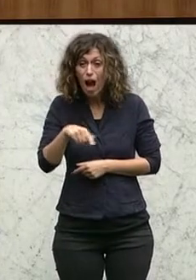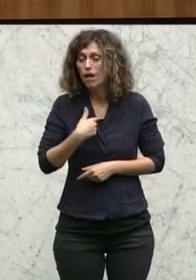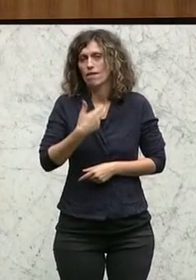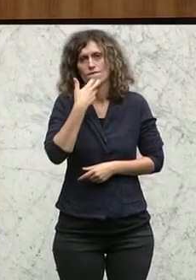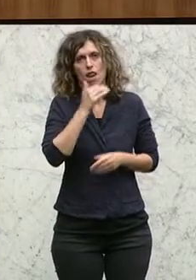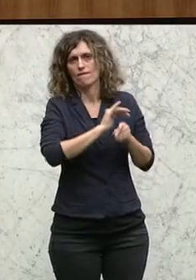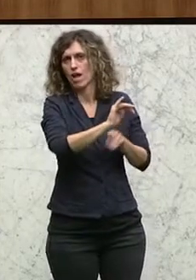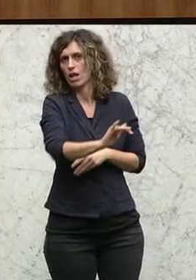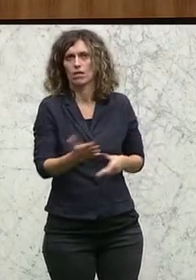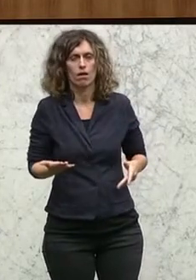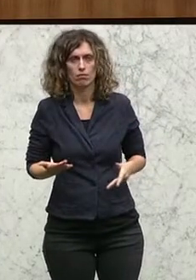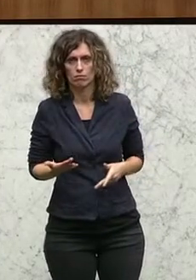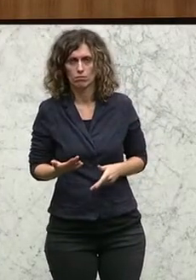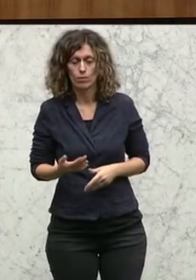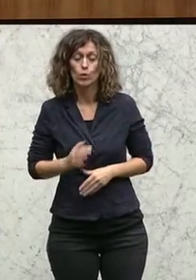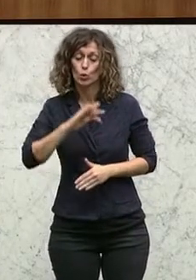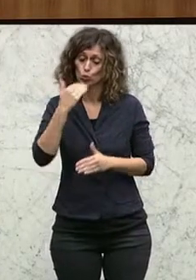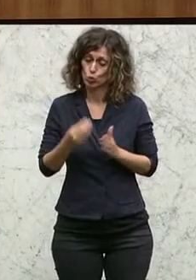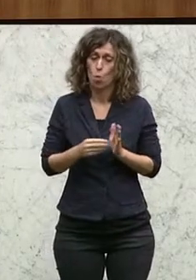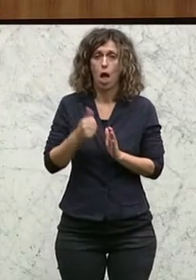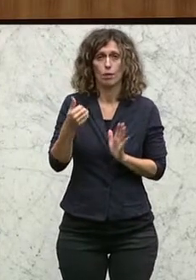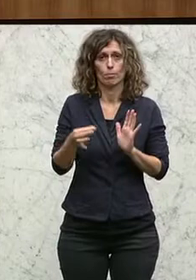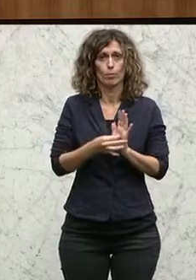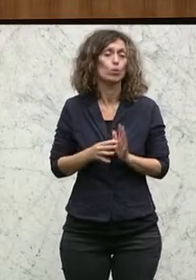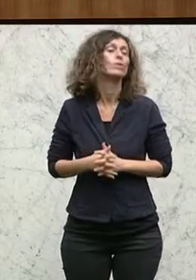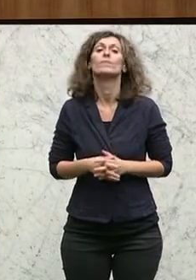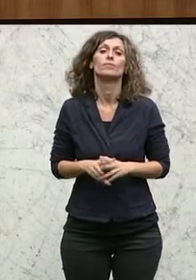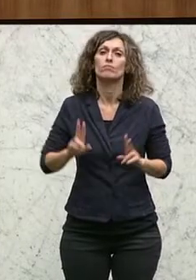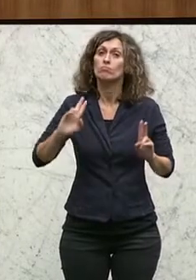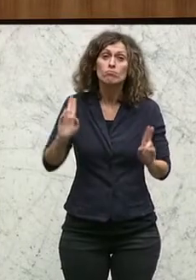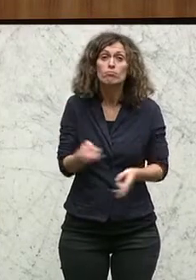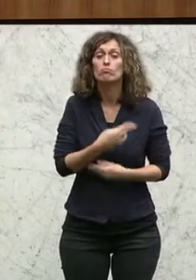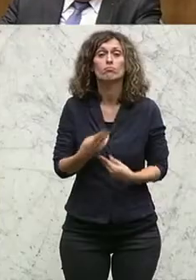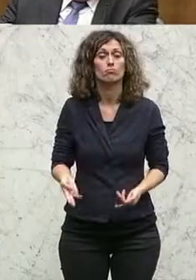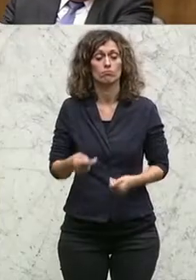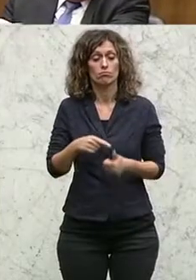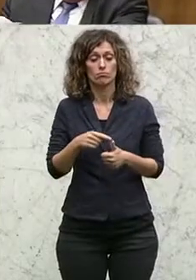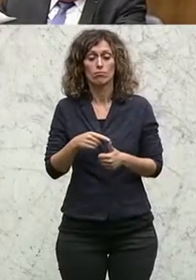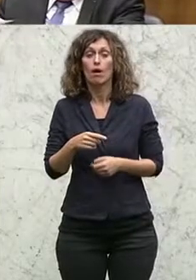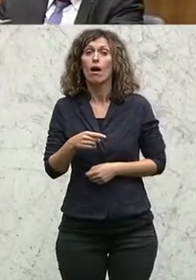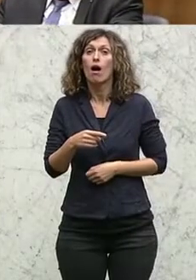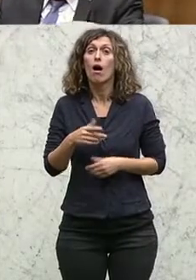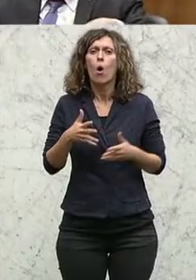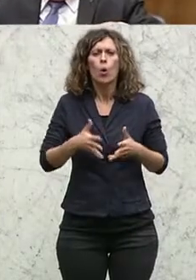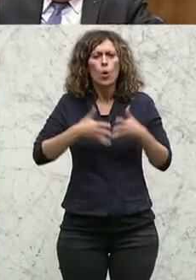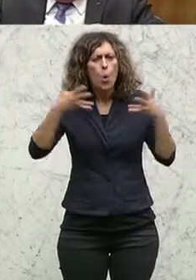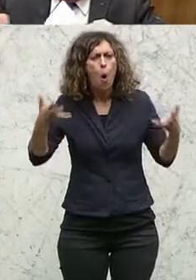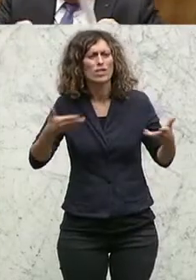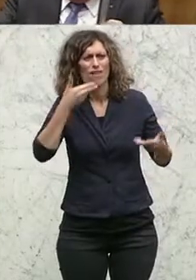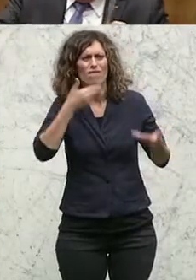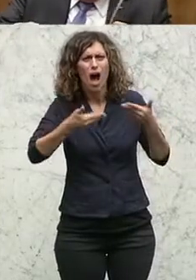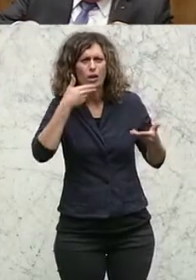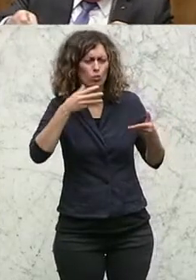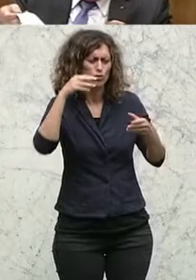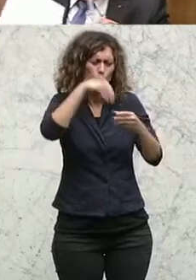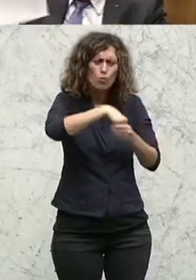verhindern haben. Zum Schluss noch eins. Es kann nicht sein, dass man ein so großes Verhandlungskonvolut mit